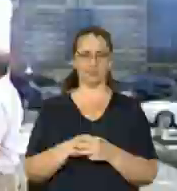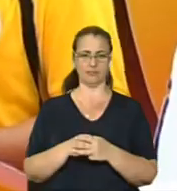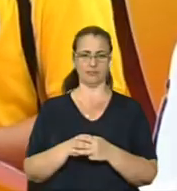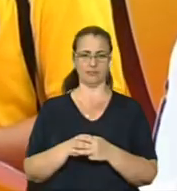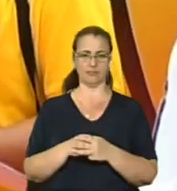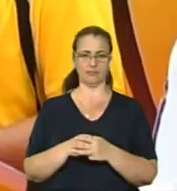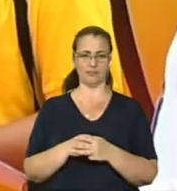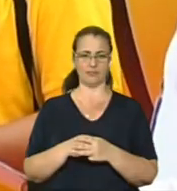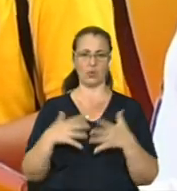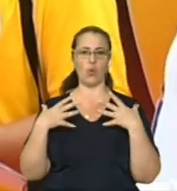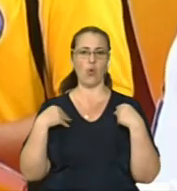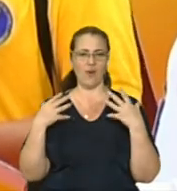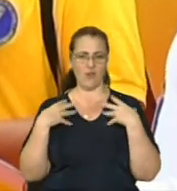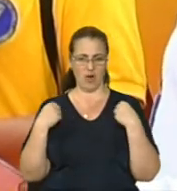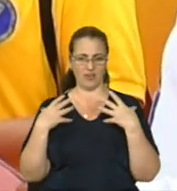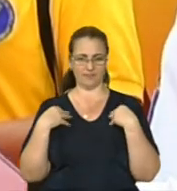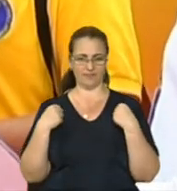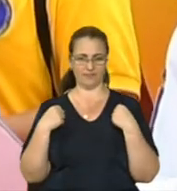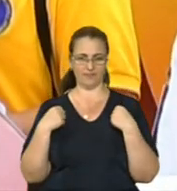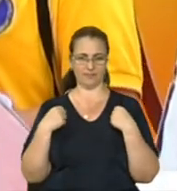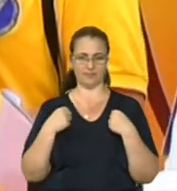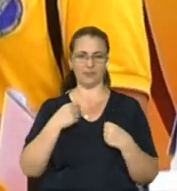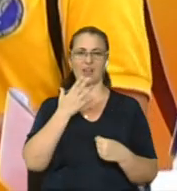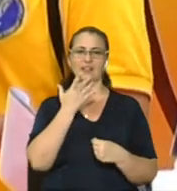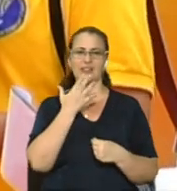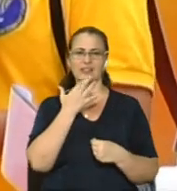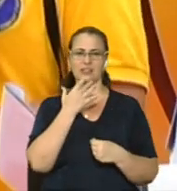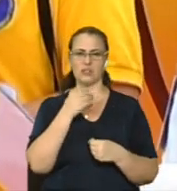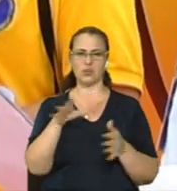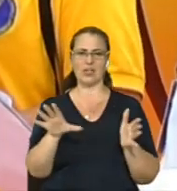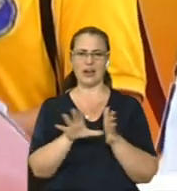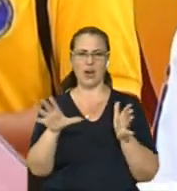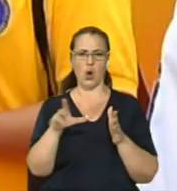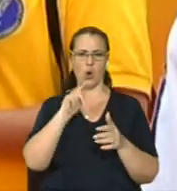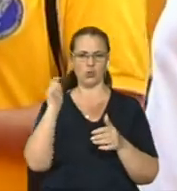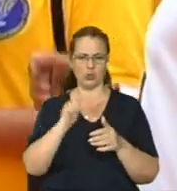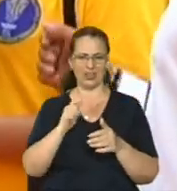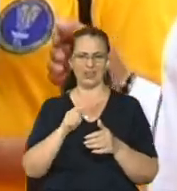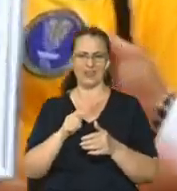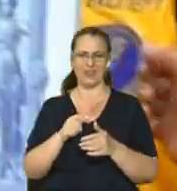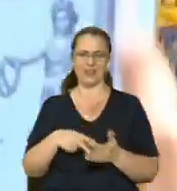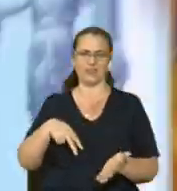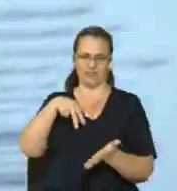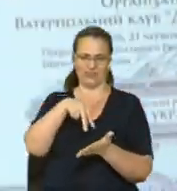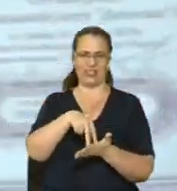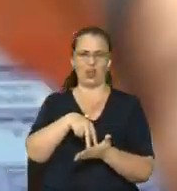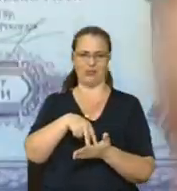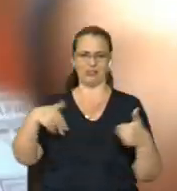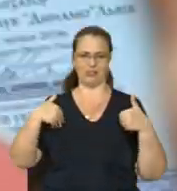У Львові національний рекорд України встановлено. Вітаю!